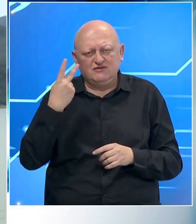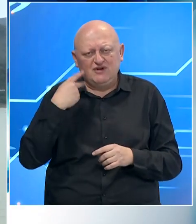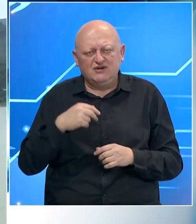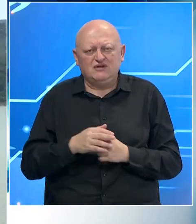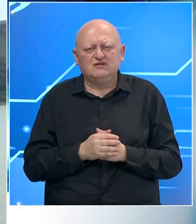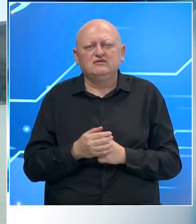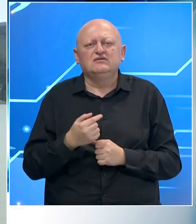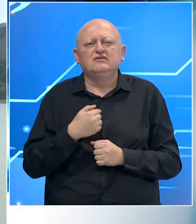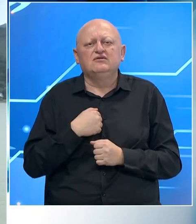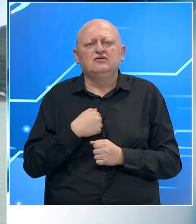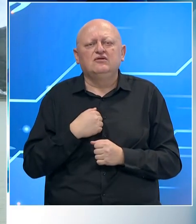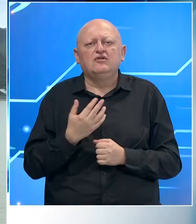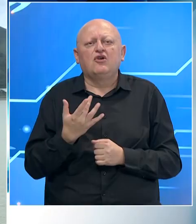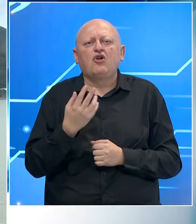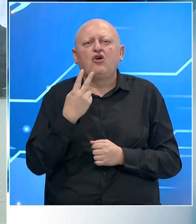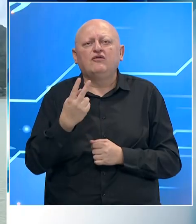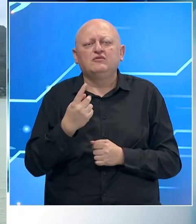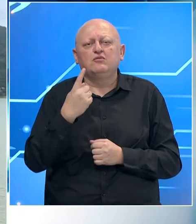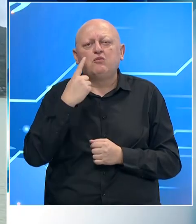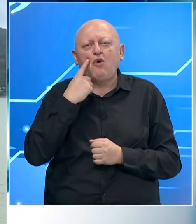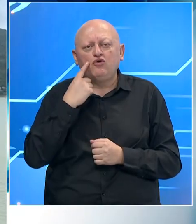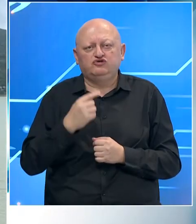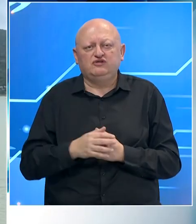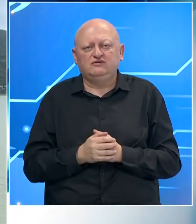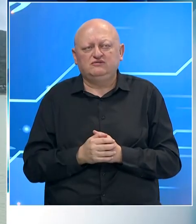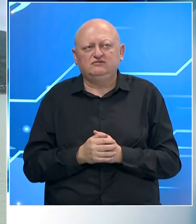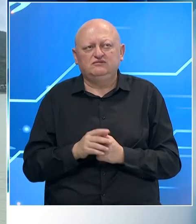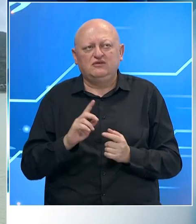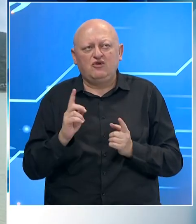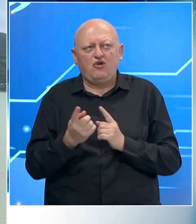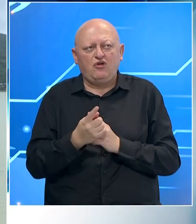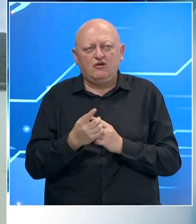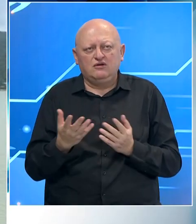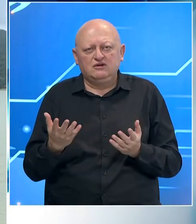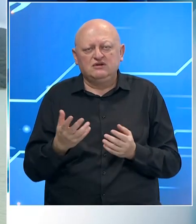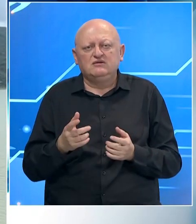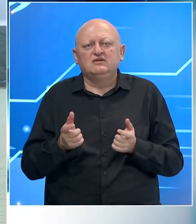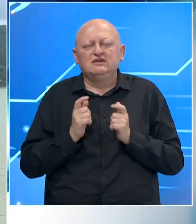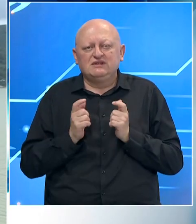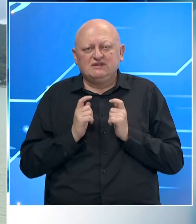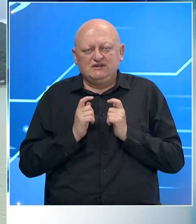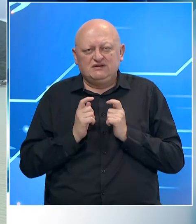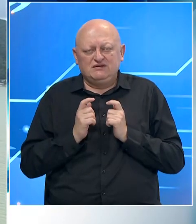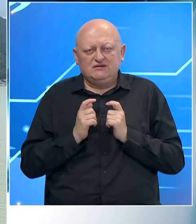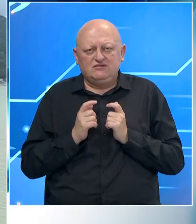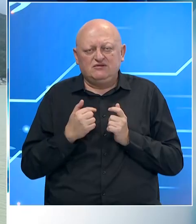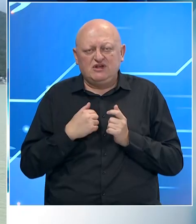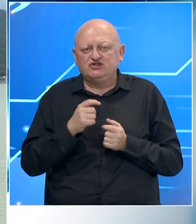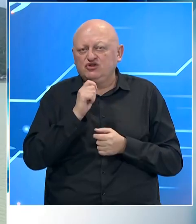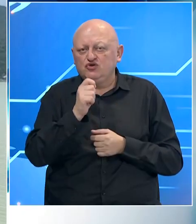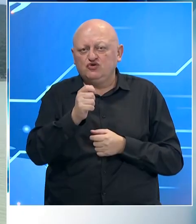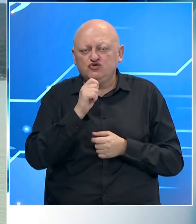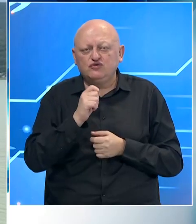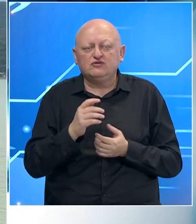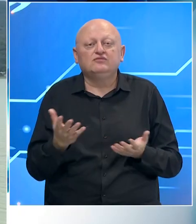dana. Ja, evo koliko vidim, pokušavam da se okrenem i da sačekam našeg sugovornika,